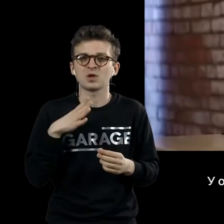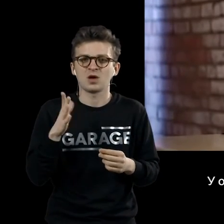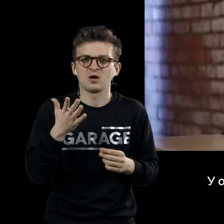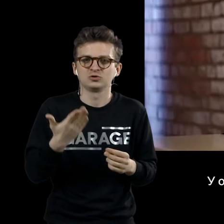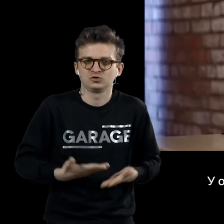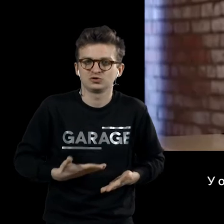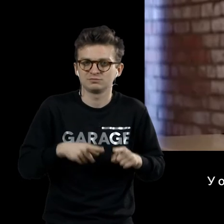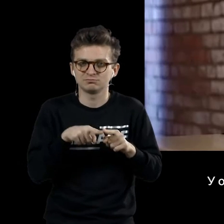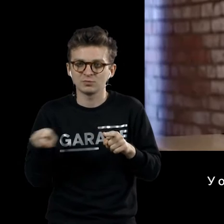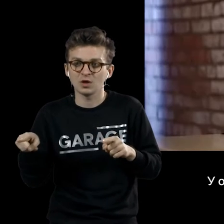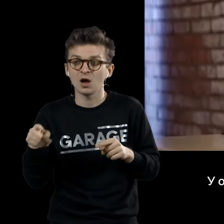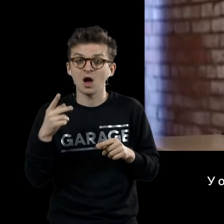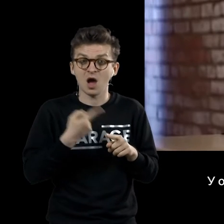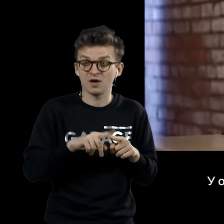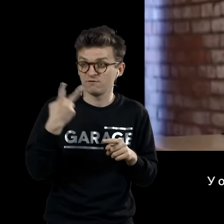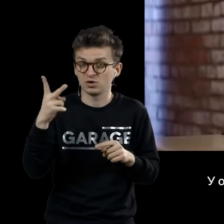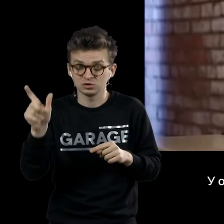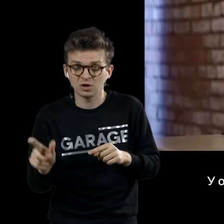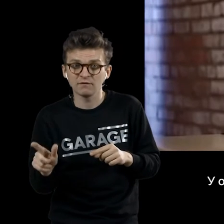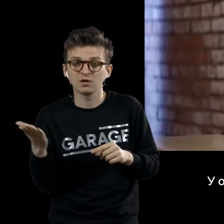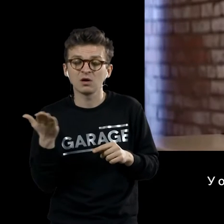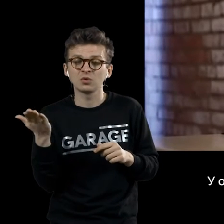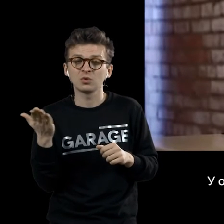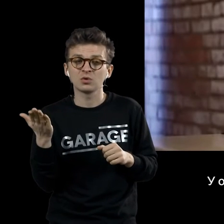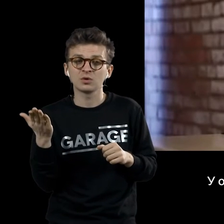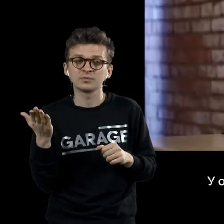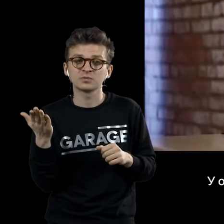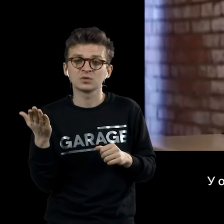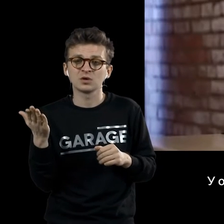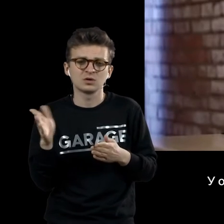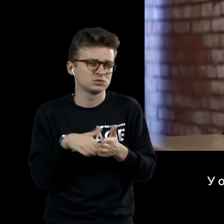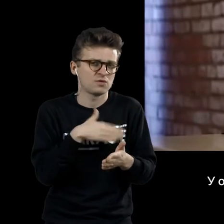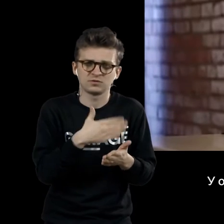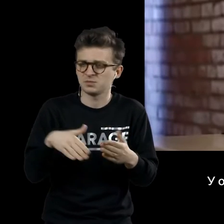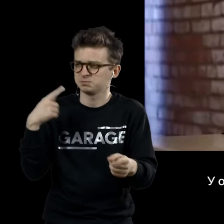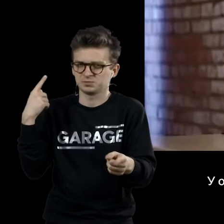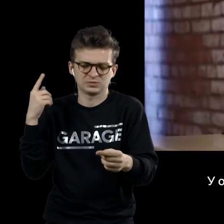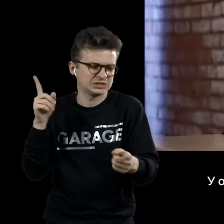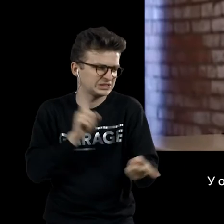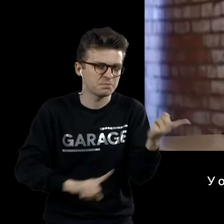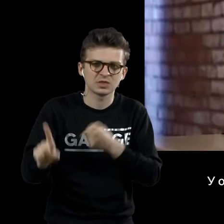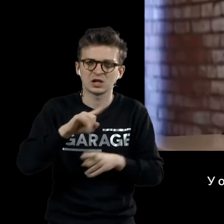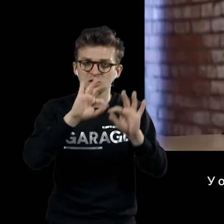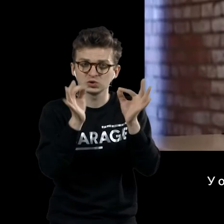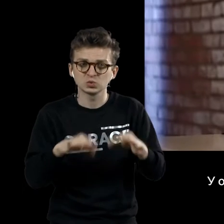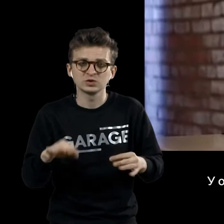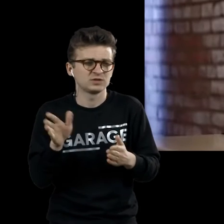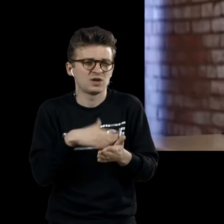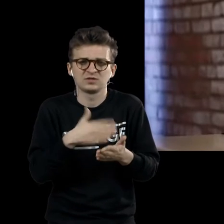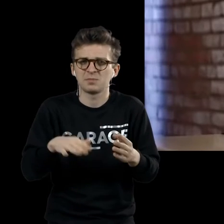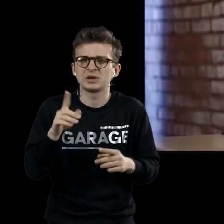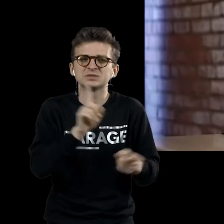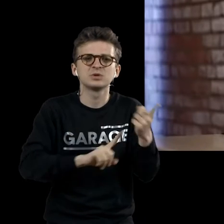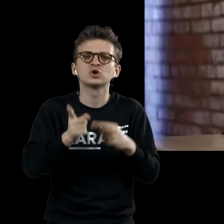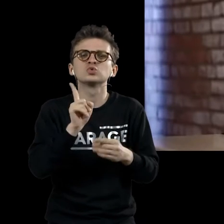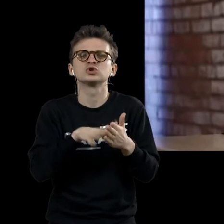У обоих этих людей, которые абсолютно радикально изменили искусство, радикально изменили представление о том, что,